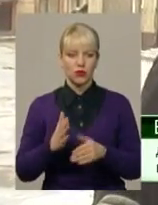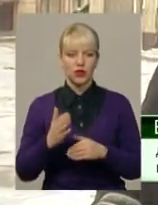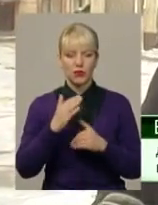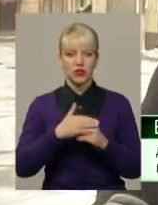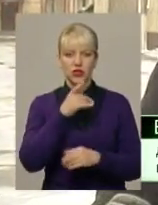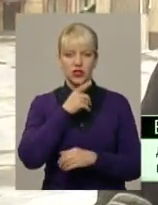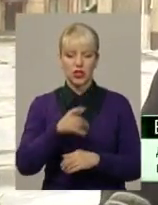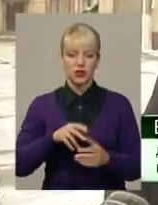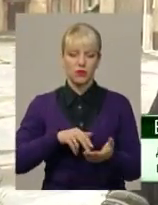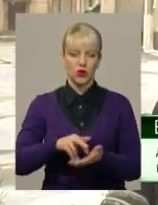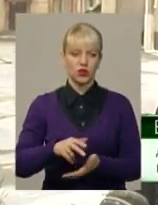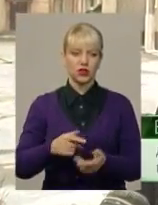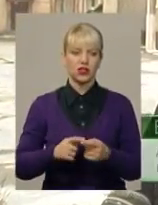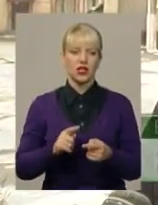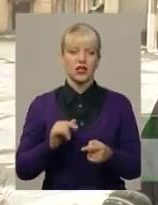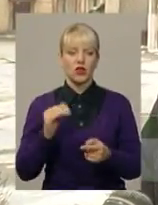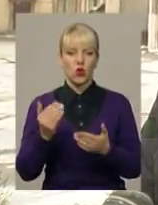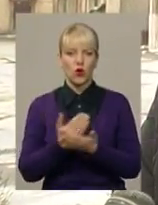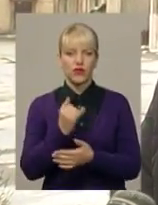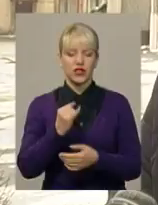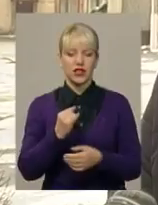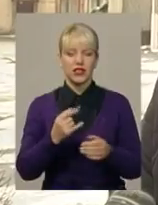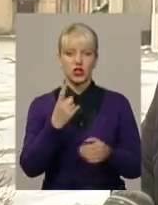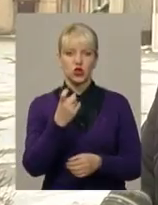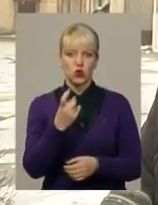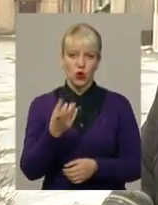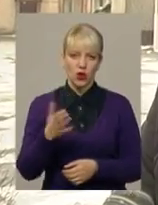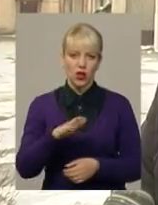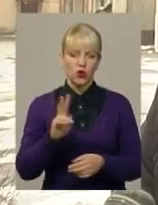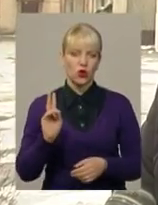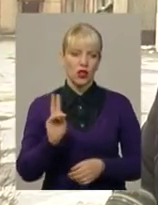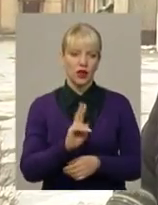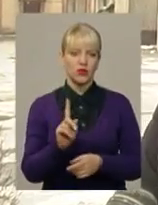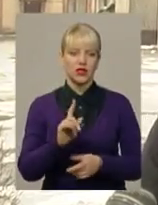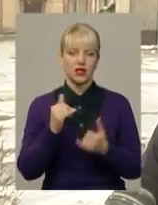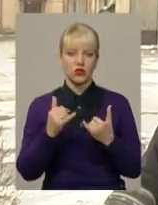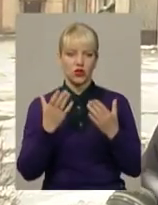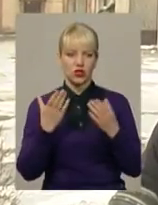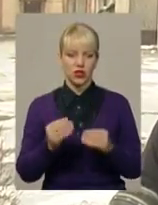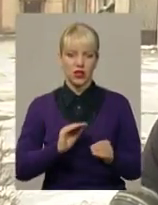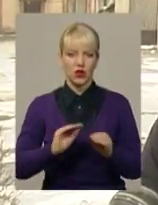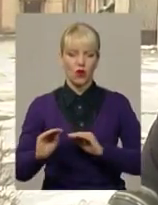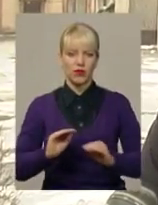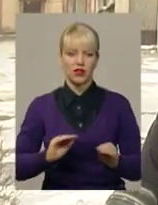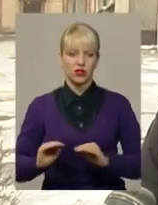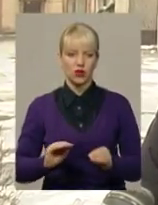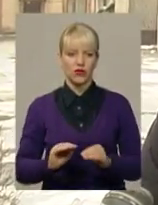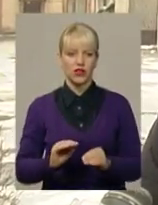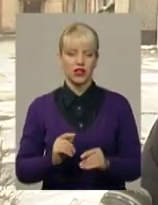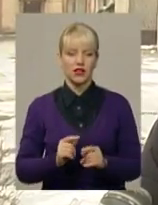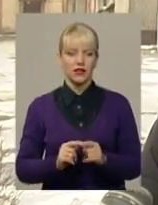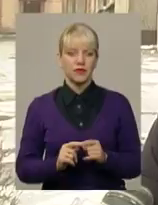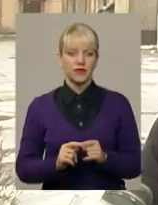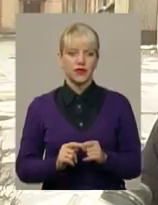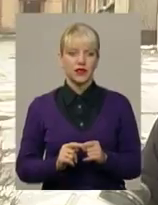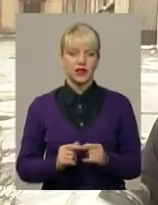час мають пройти новенькі, і порядка 100 тролейбусів, які на сьогоднішній день облаштовані трекерами, для